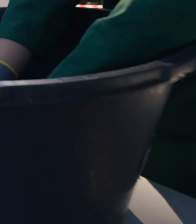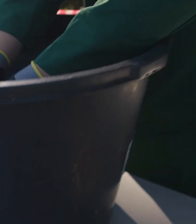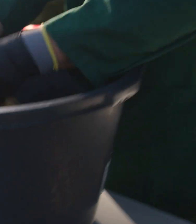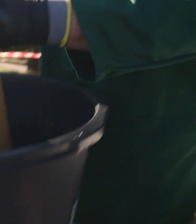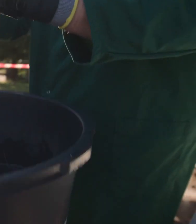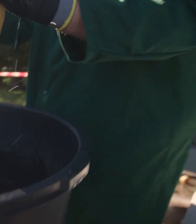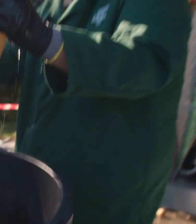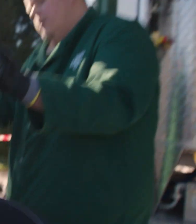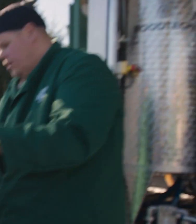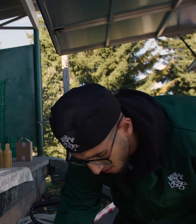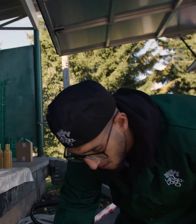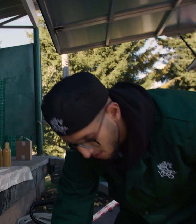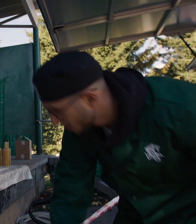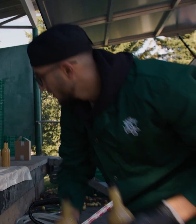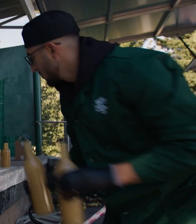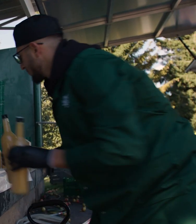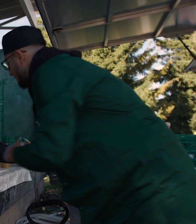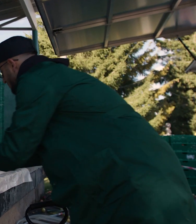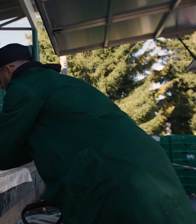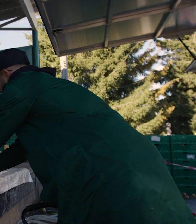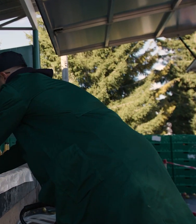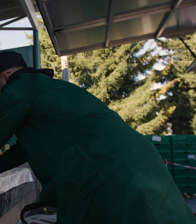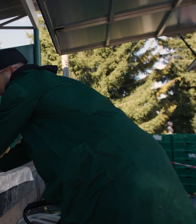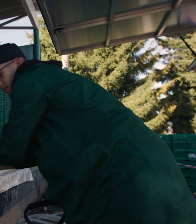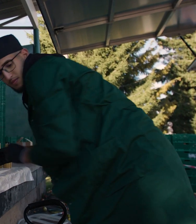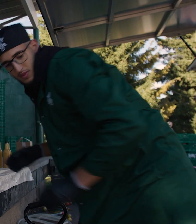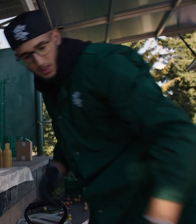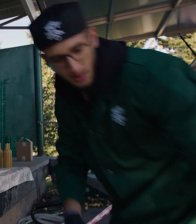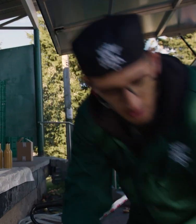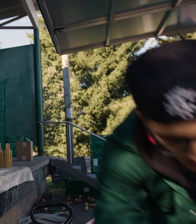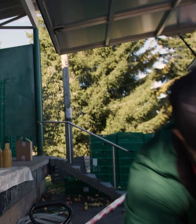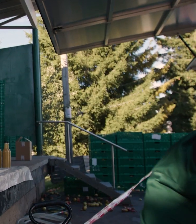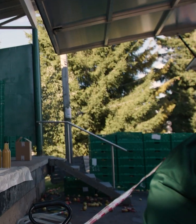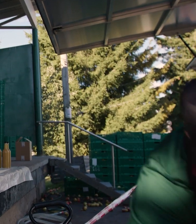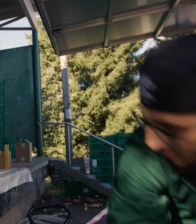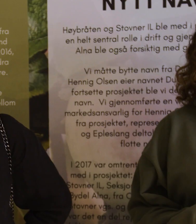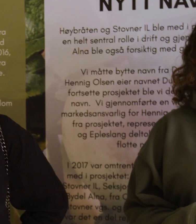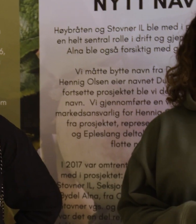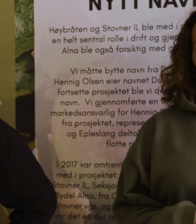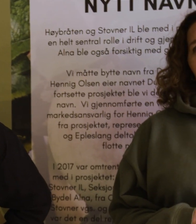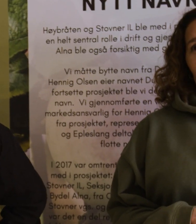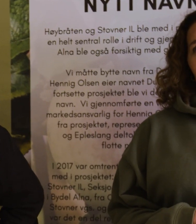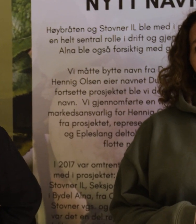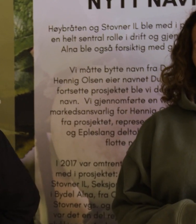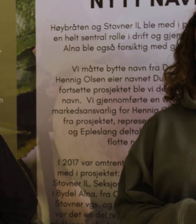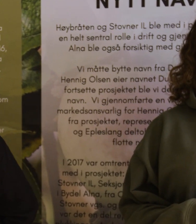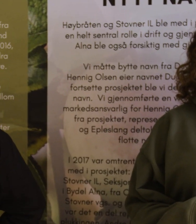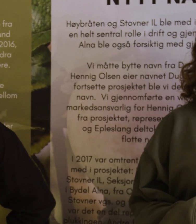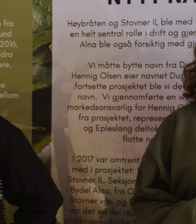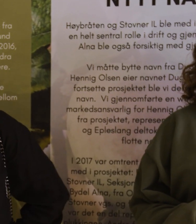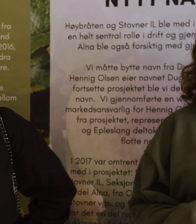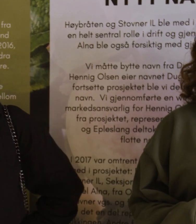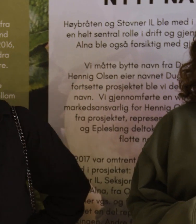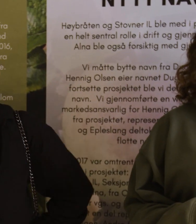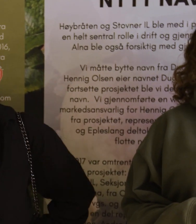skal søke jobb senere. Så erfaringen du får ut av det der, det er mye mer enn man tror. Jeg har lært ekstremt mye jobberfaring, måten takle,